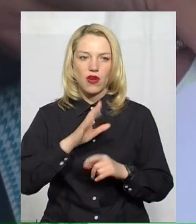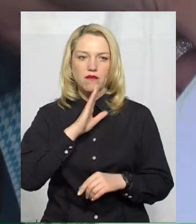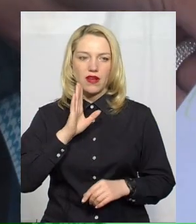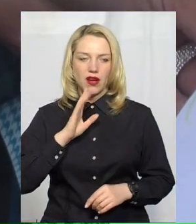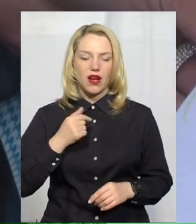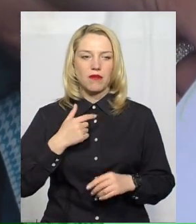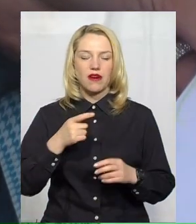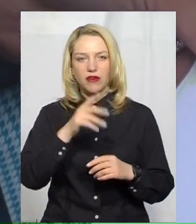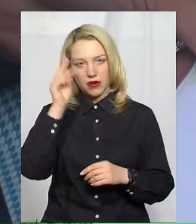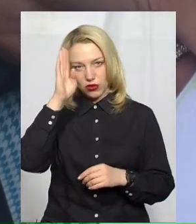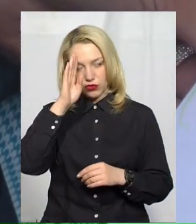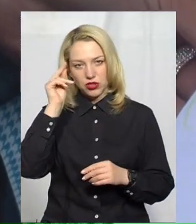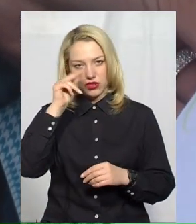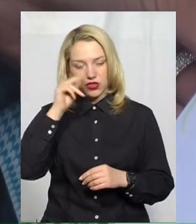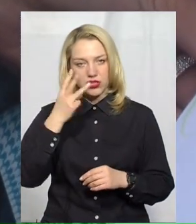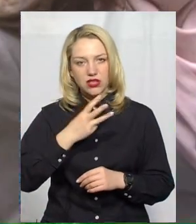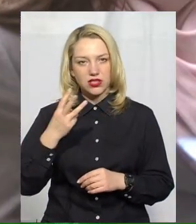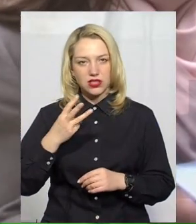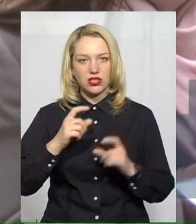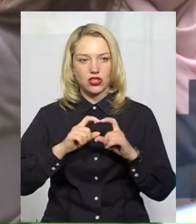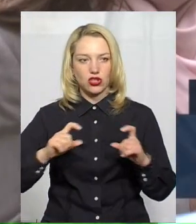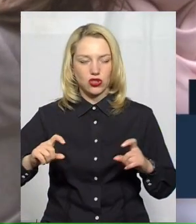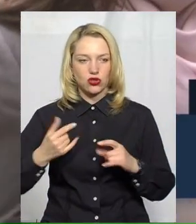школи номер 32. Наразі вчиться дистанційно.